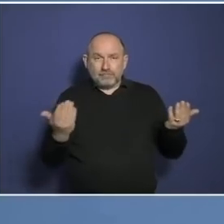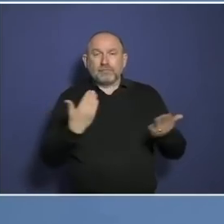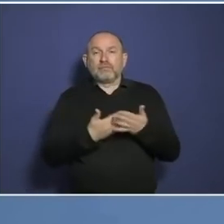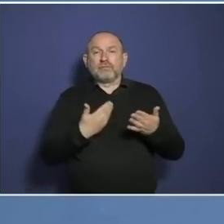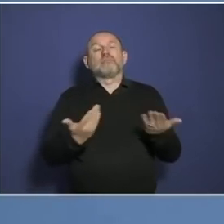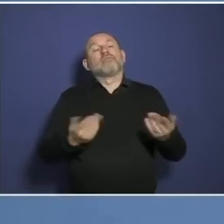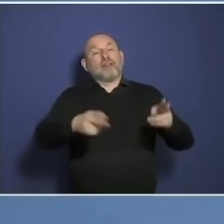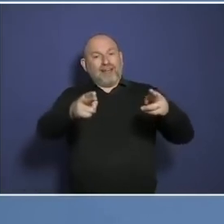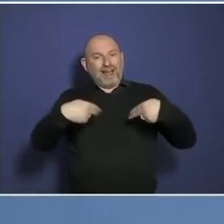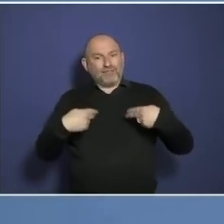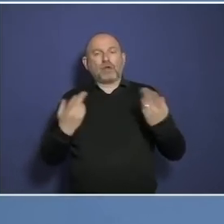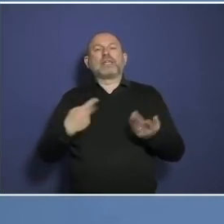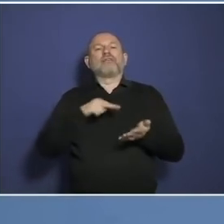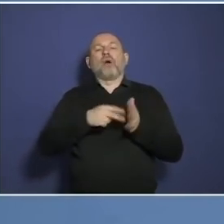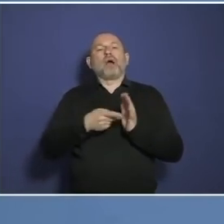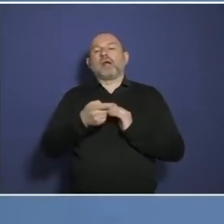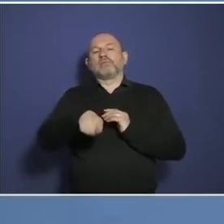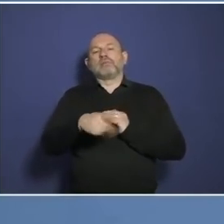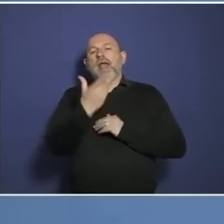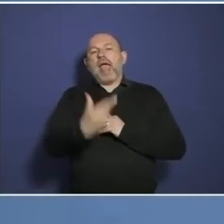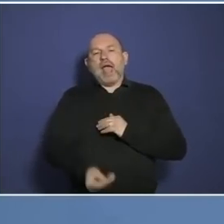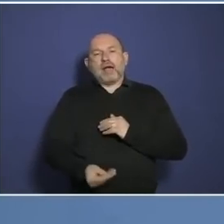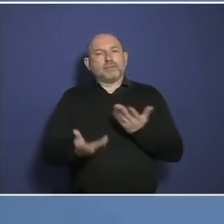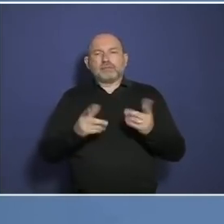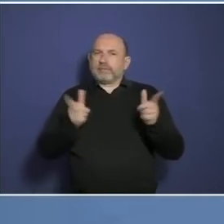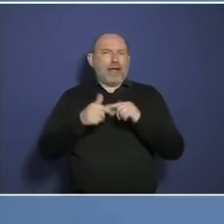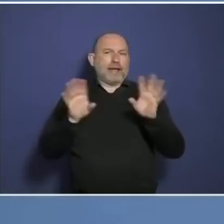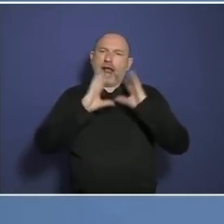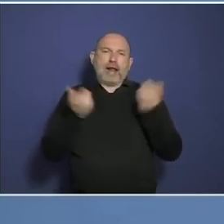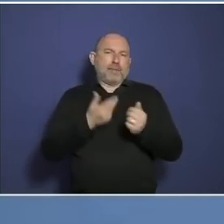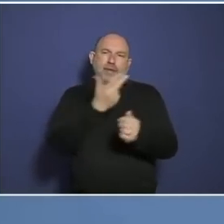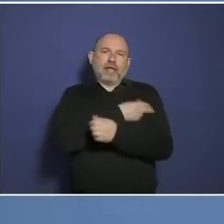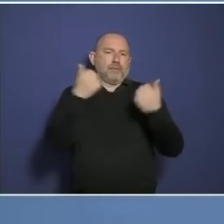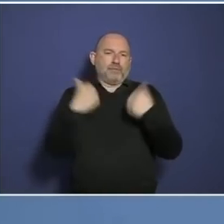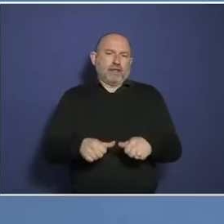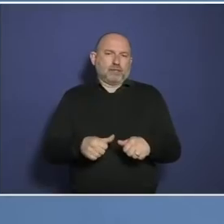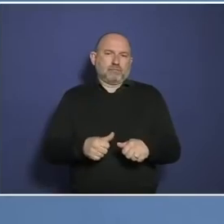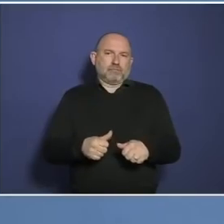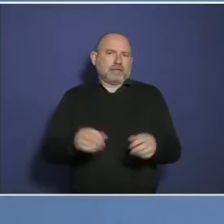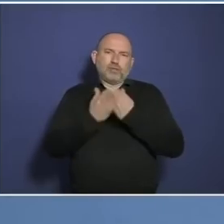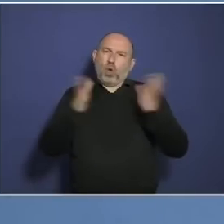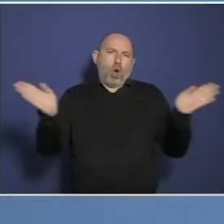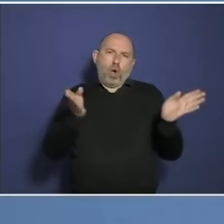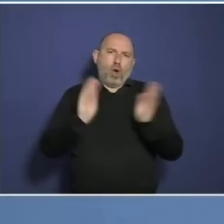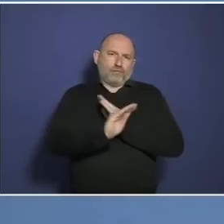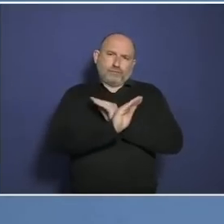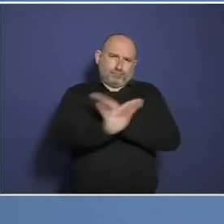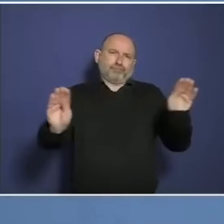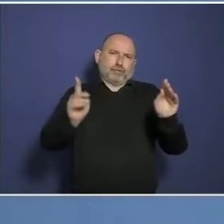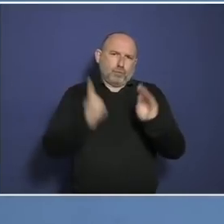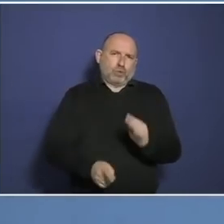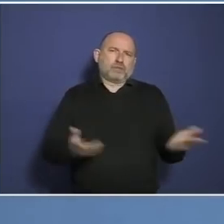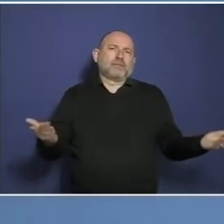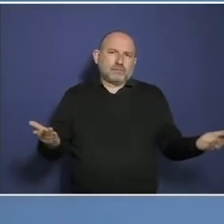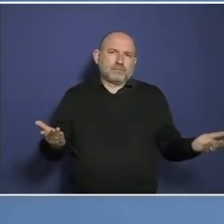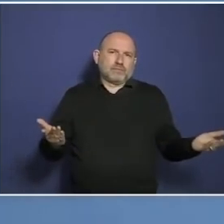wir also im Herbst keine allgemeine Impfpflicht haben werden. Das muss man so knallhart und offen sagen. Für mich hat das